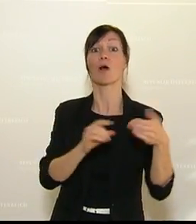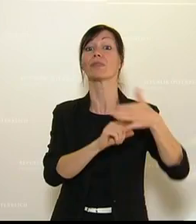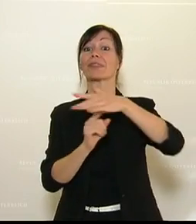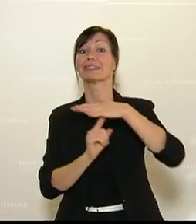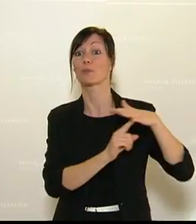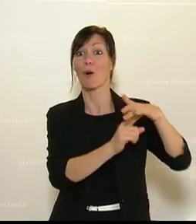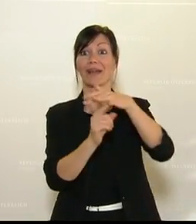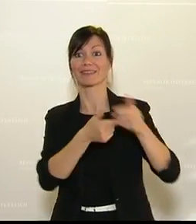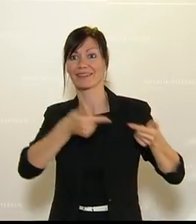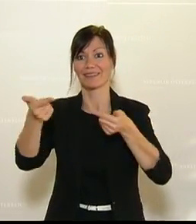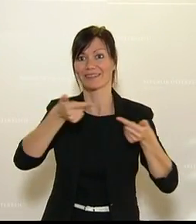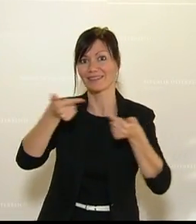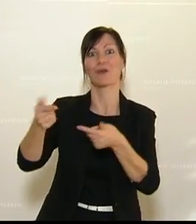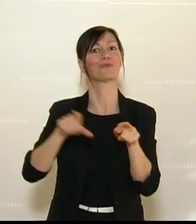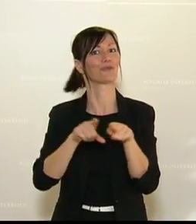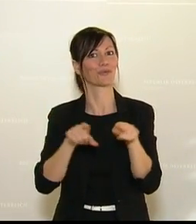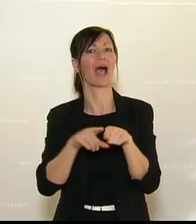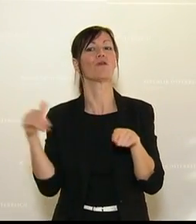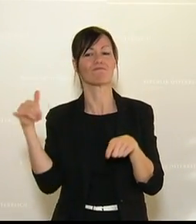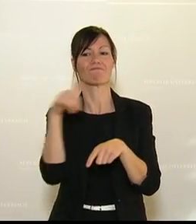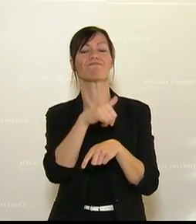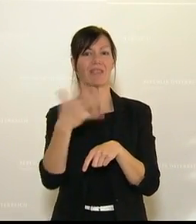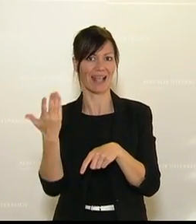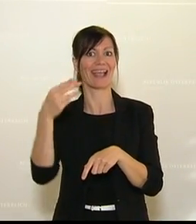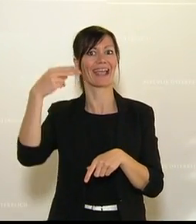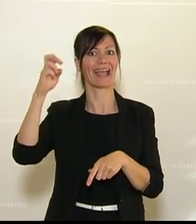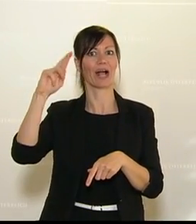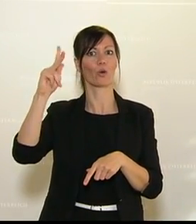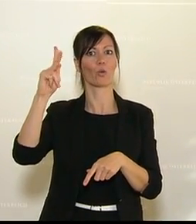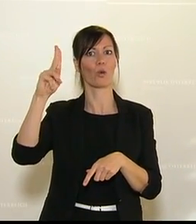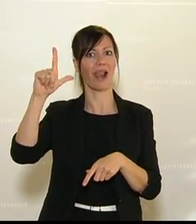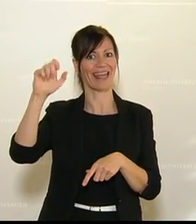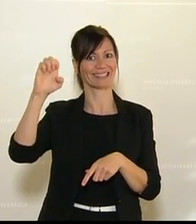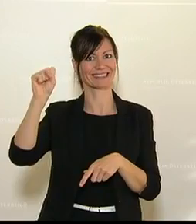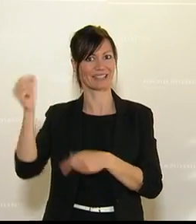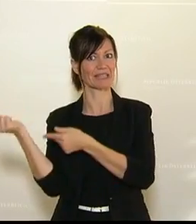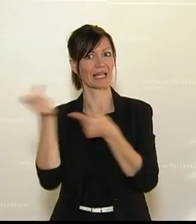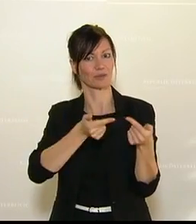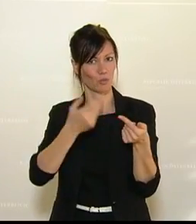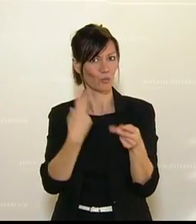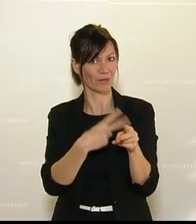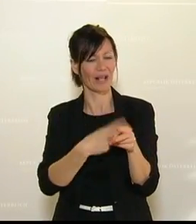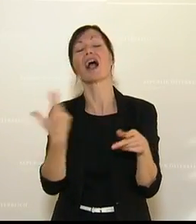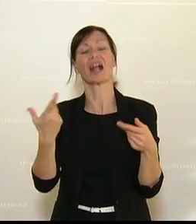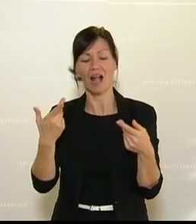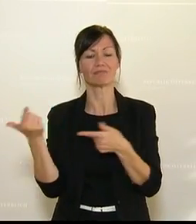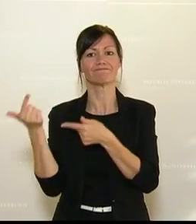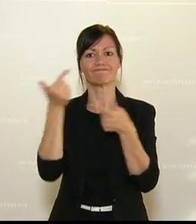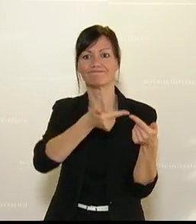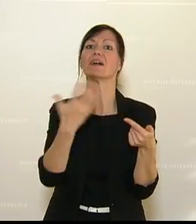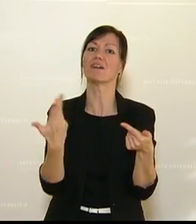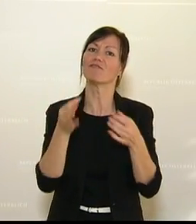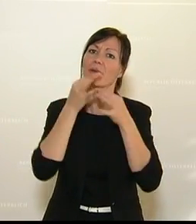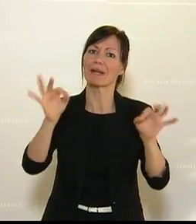und ja auch durch unser Transportflugzeug, die Herkules, müssen ebenfalls verbessert werden. Ja und auch der Austausch von